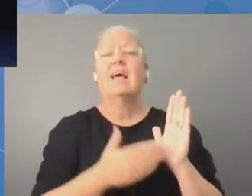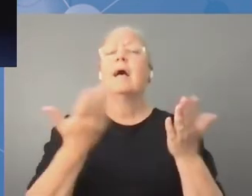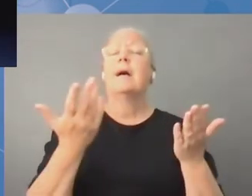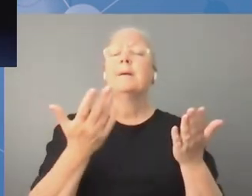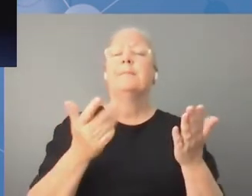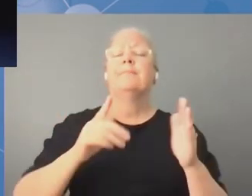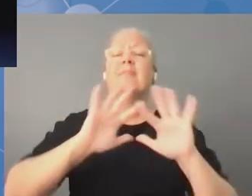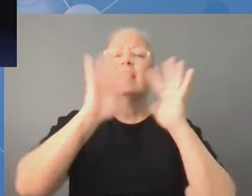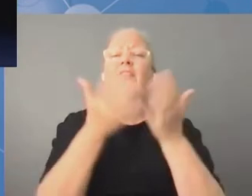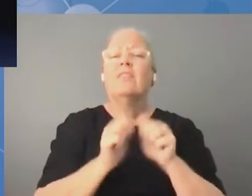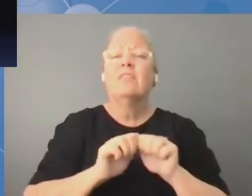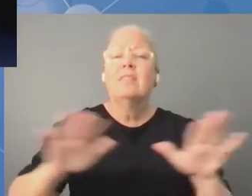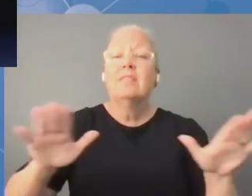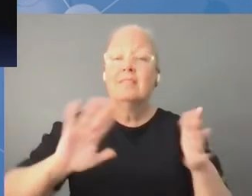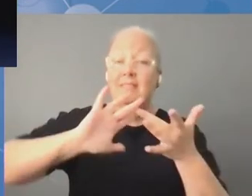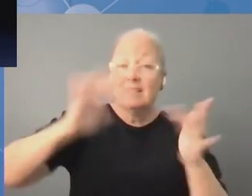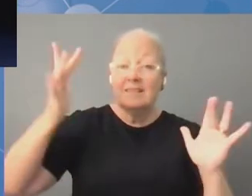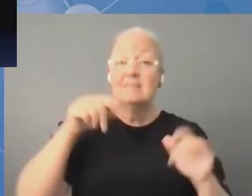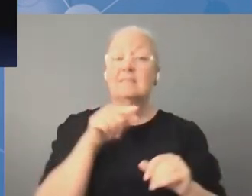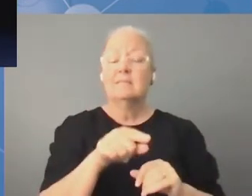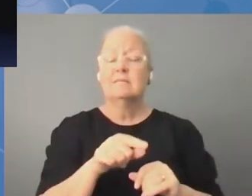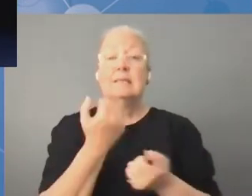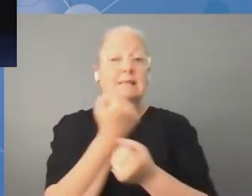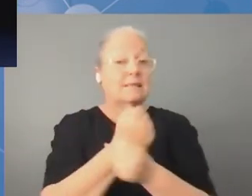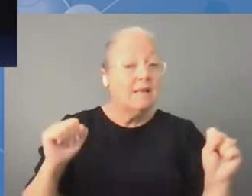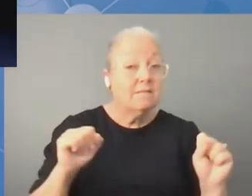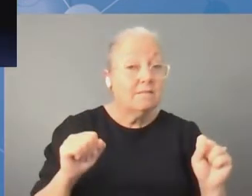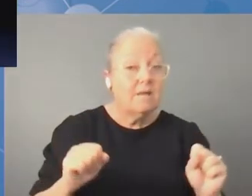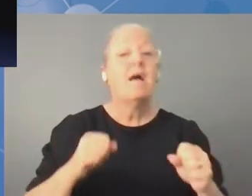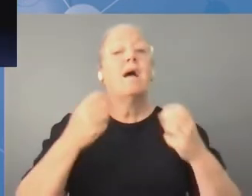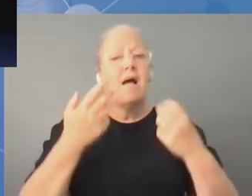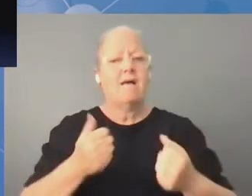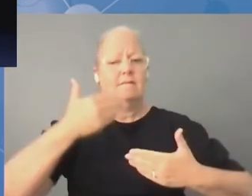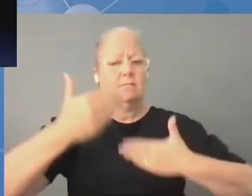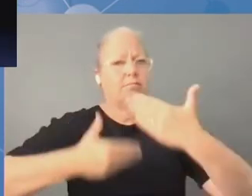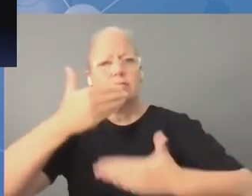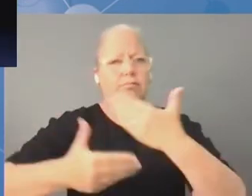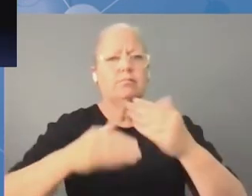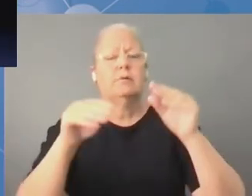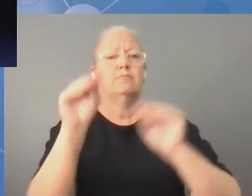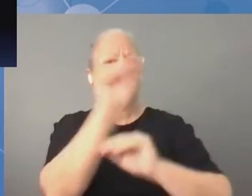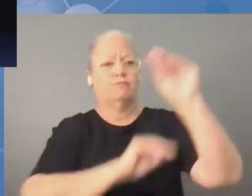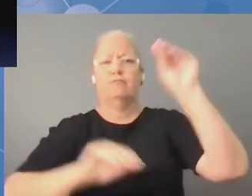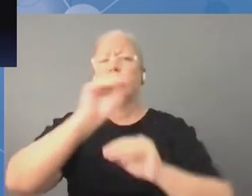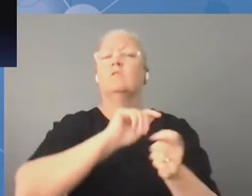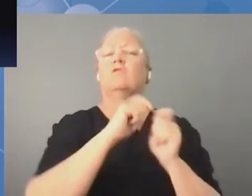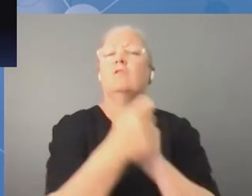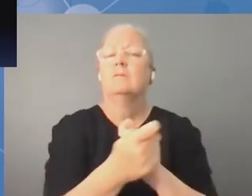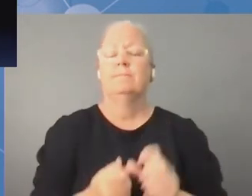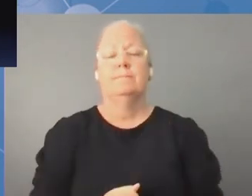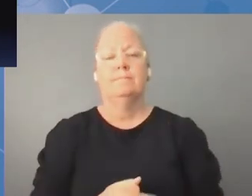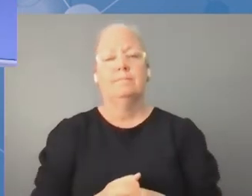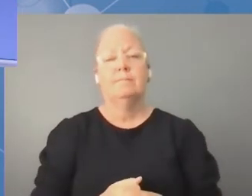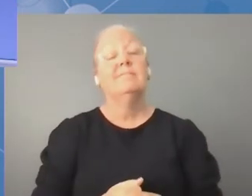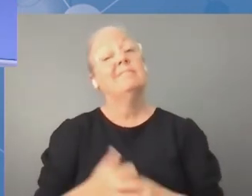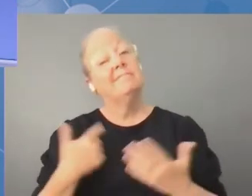usługi, szczególnie jeśli chodzi o filary rozwoju światowego. Dziękuję Katowicom, dziękuję ludowi